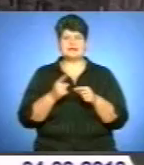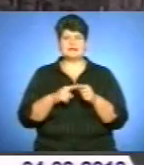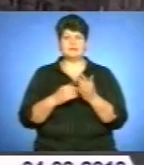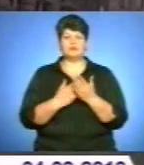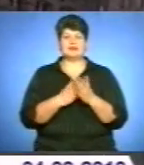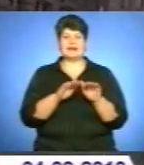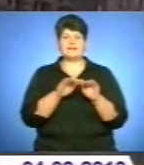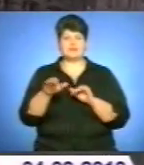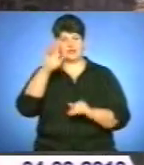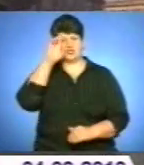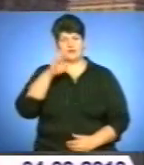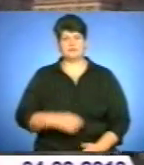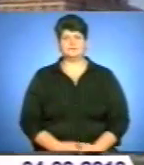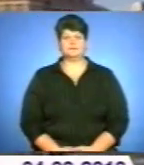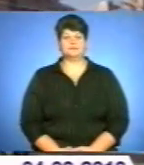держави.